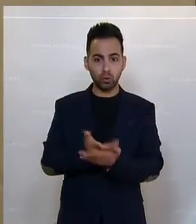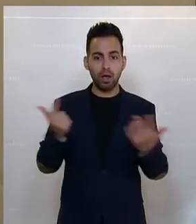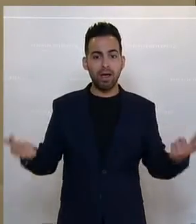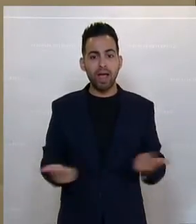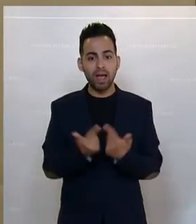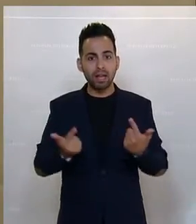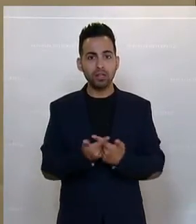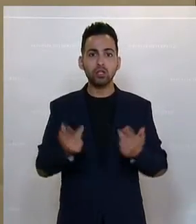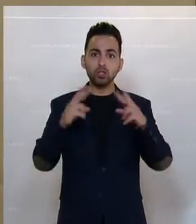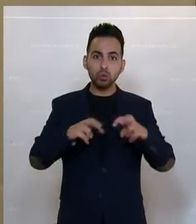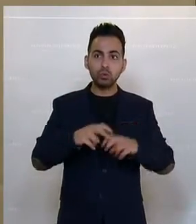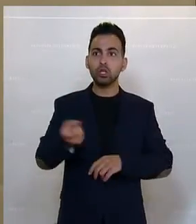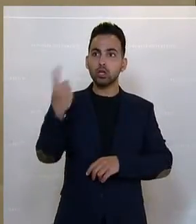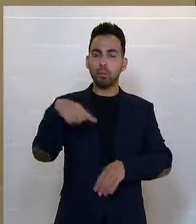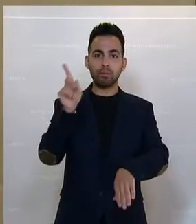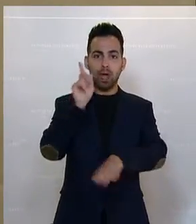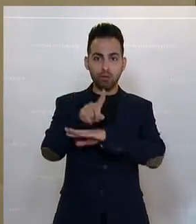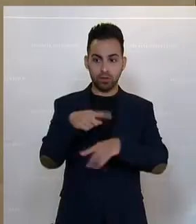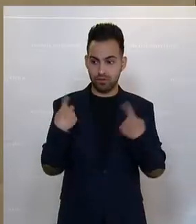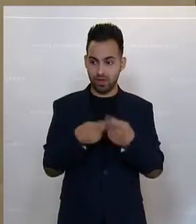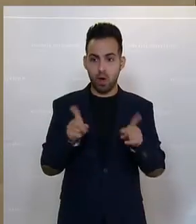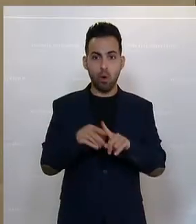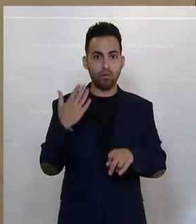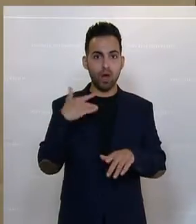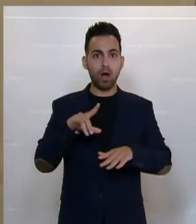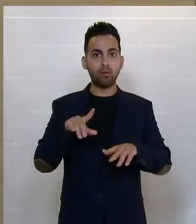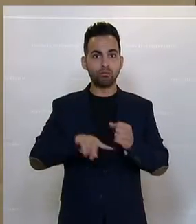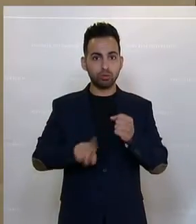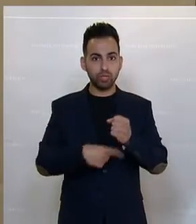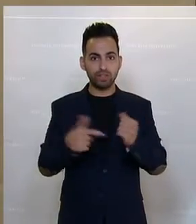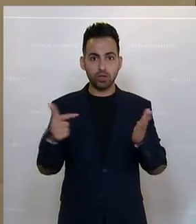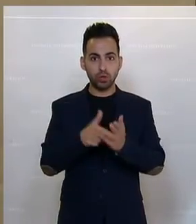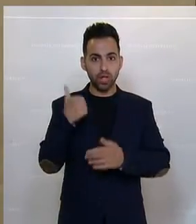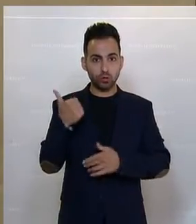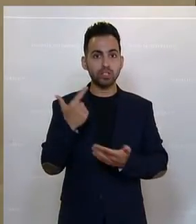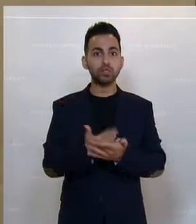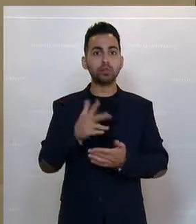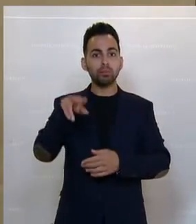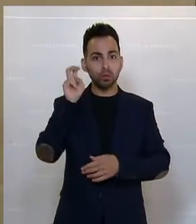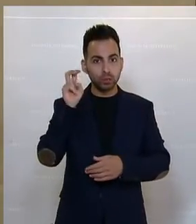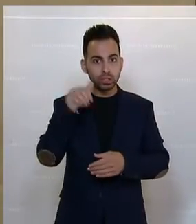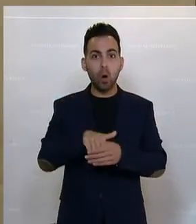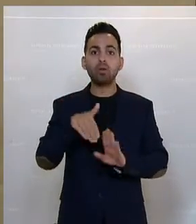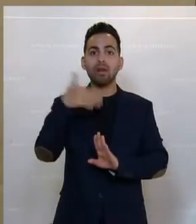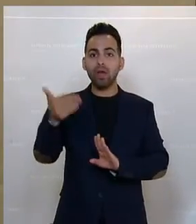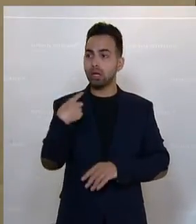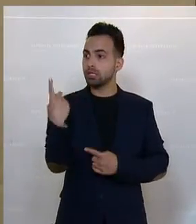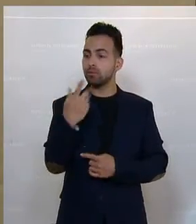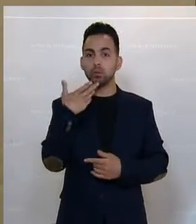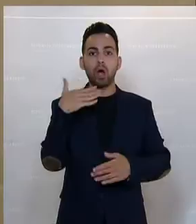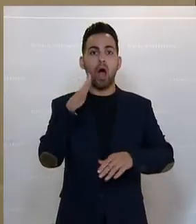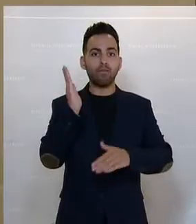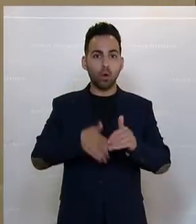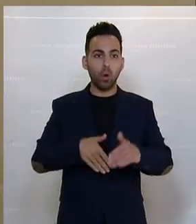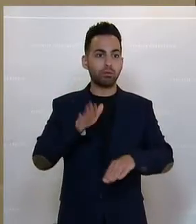beauftragt werden wird. Wir haben sie auch im Budget 2021 berücksichtigt. Auch danach habt ihr nicht aufgehört, uns